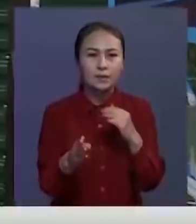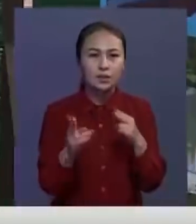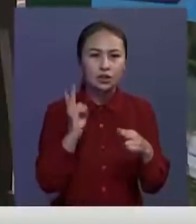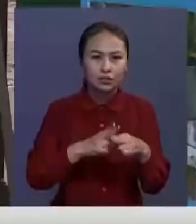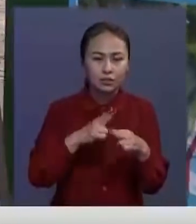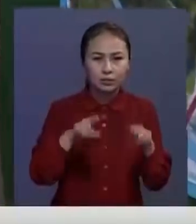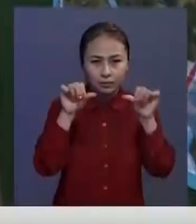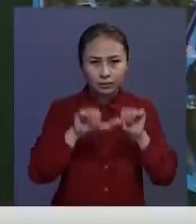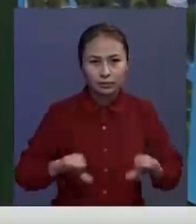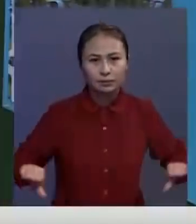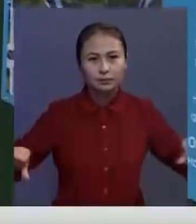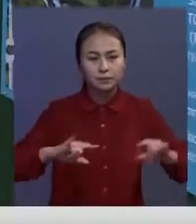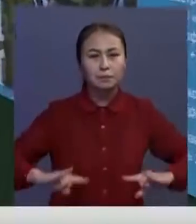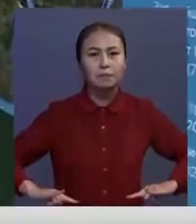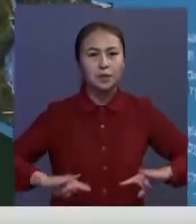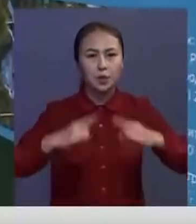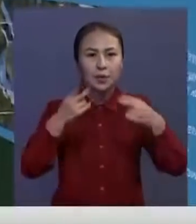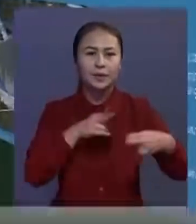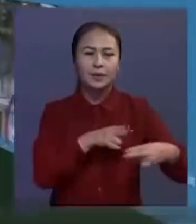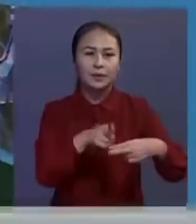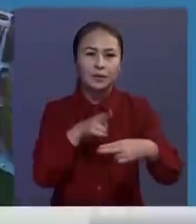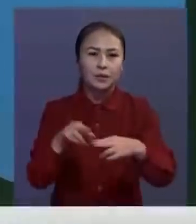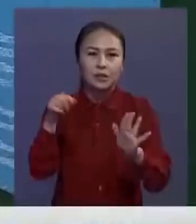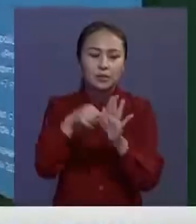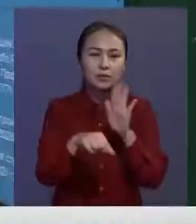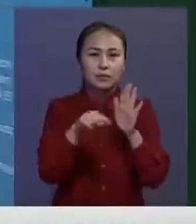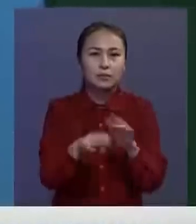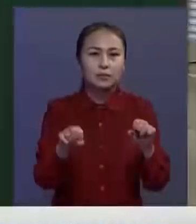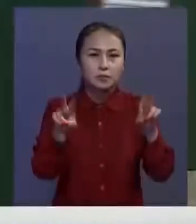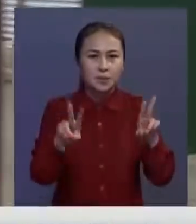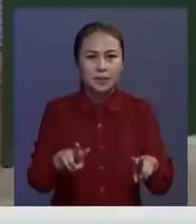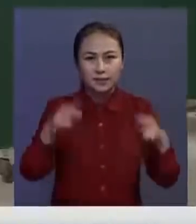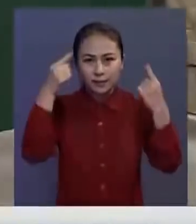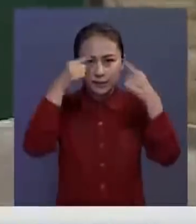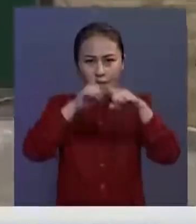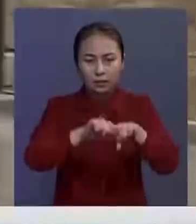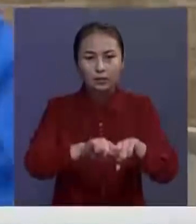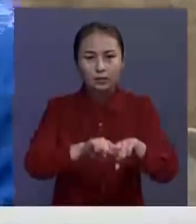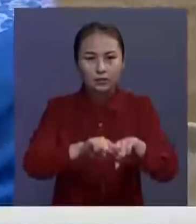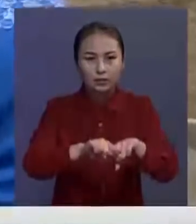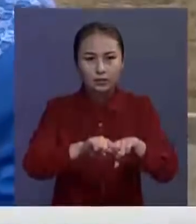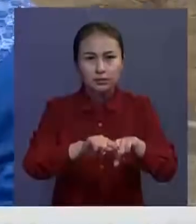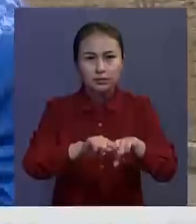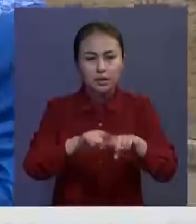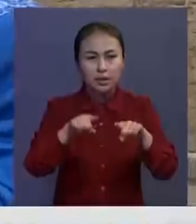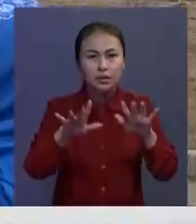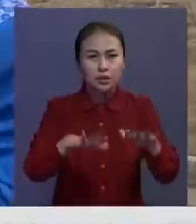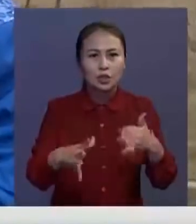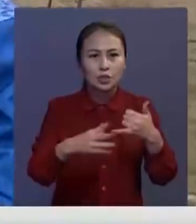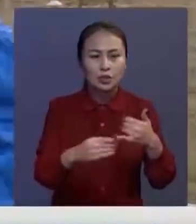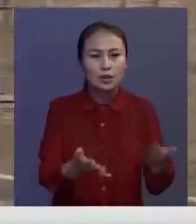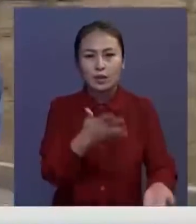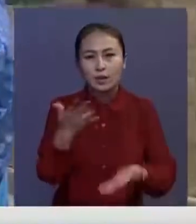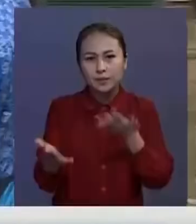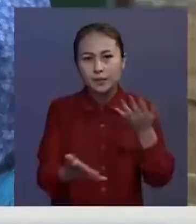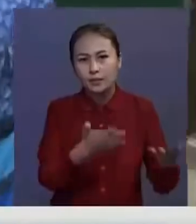қоршау, мұнау бетон кедергілер және үшіндегі арнайы техникалар. Жәңі олардың жерді қазып тастап